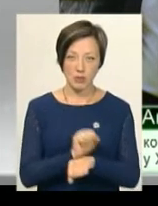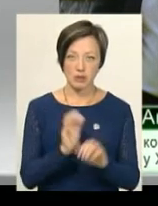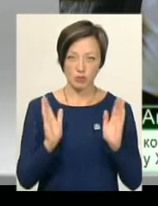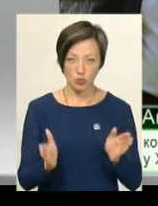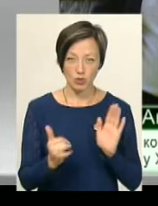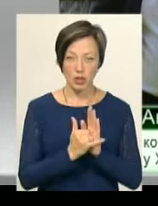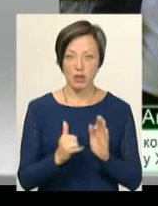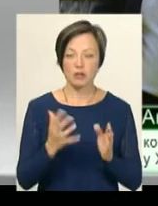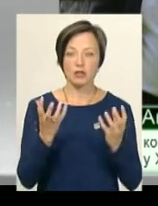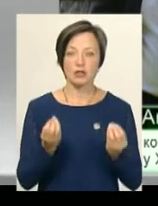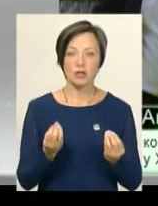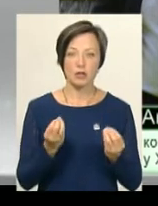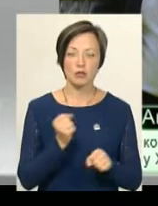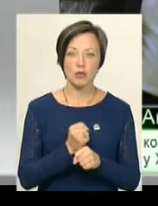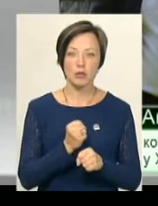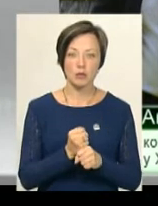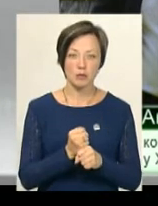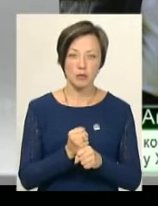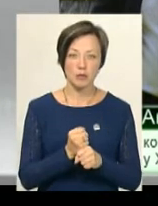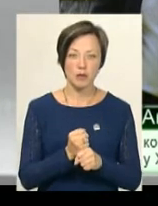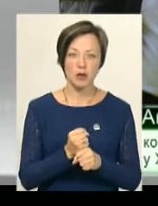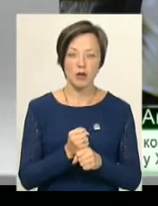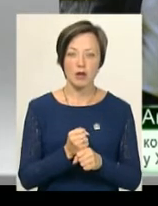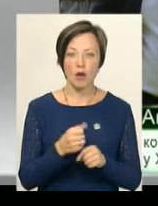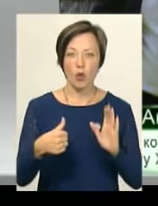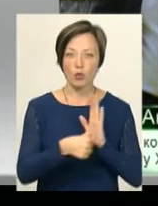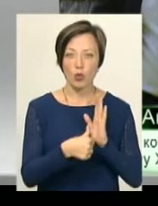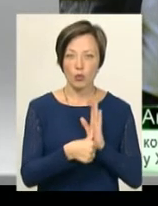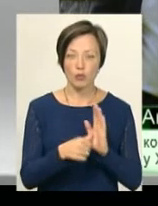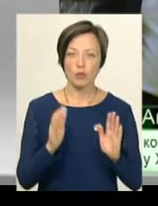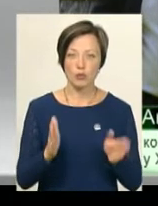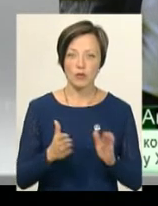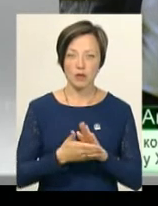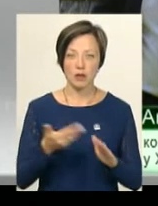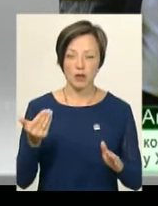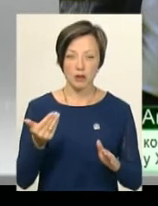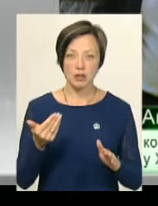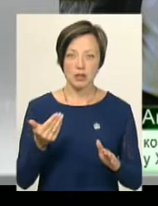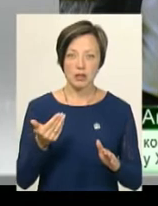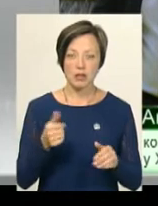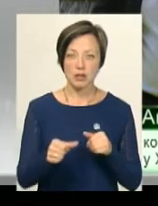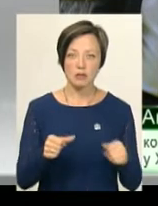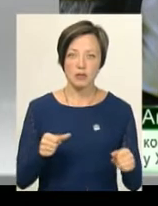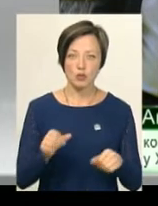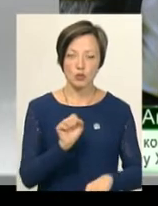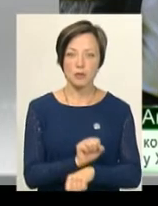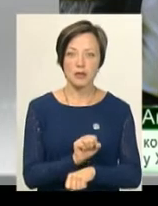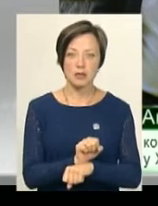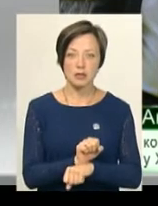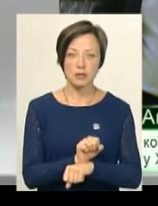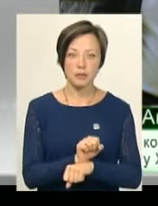П'яте – робимо тривожну кнопку, яка буде викликати диспетчерів зупинки